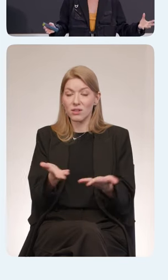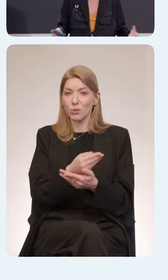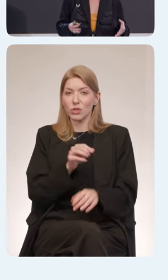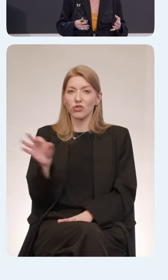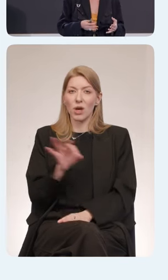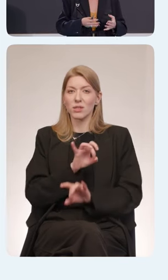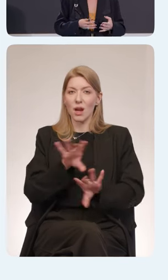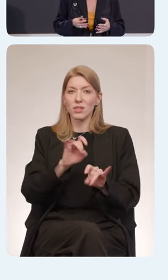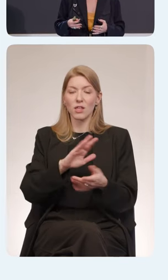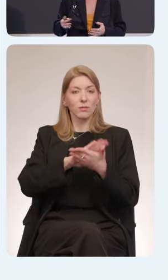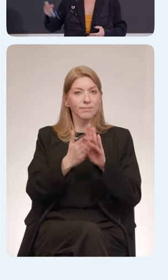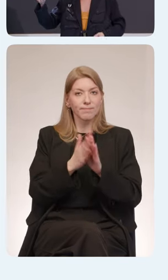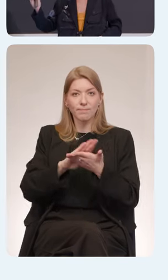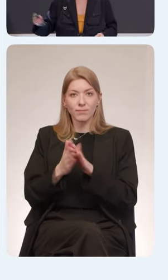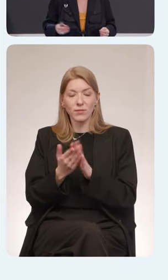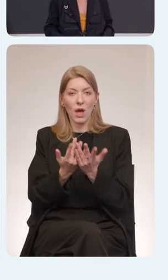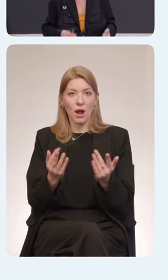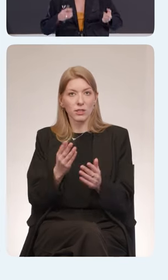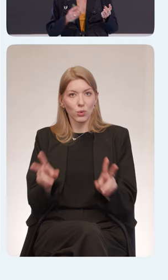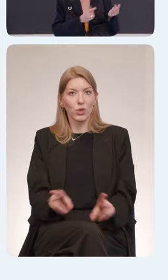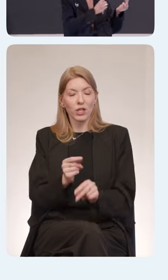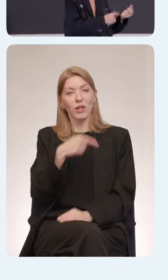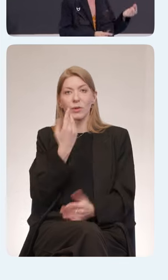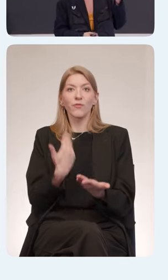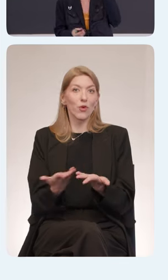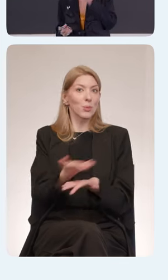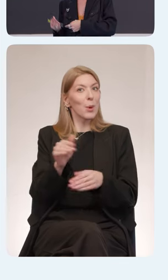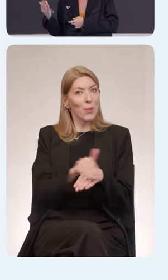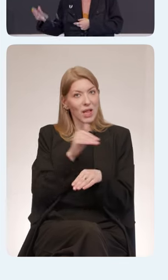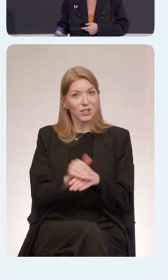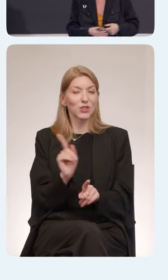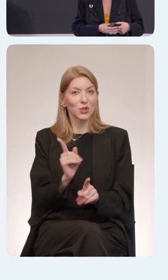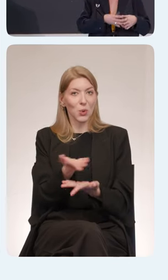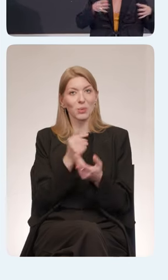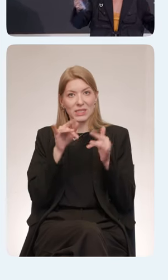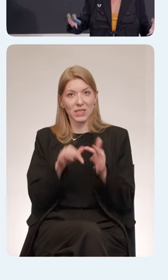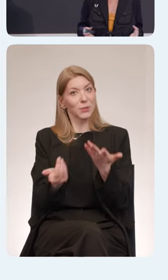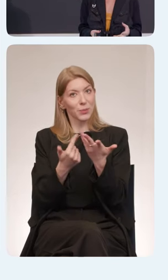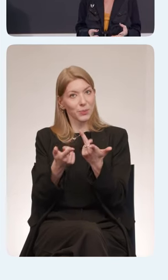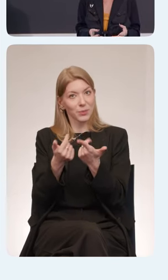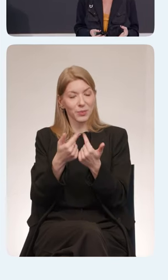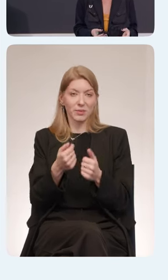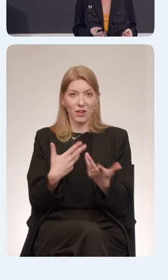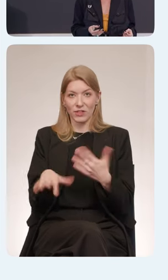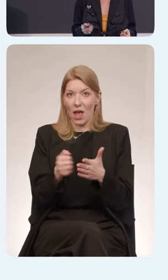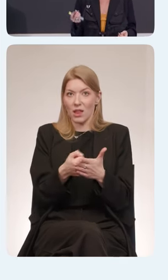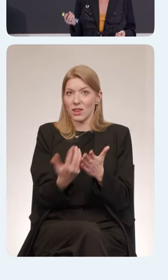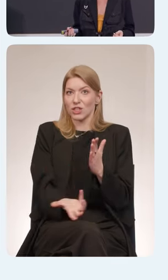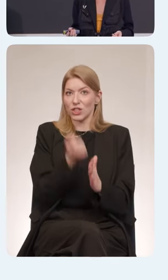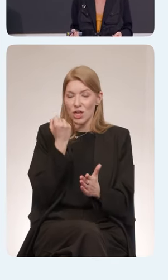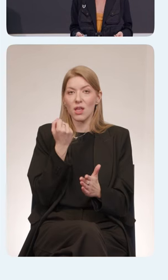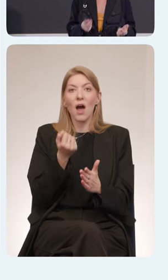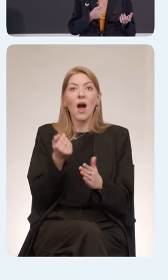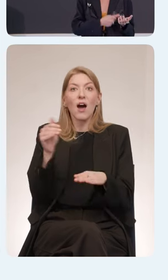удачные кейсы и говорим о том, какие мы молодцы, мы сделали вот такую штуку, и такую штуку, и такую штуку. За всем этими достижениями стоит огромный путь из